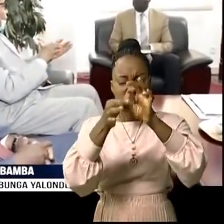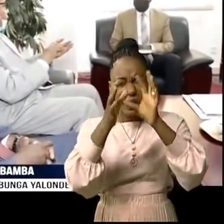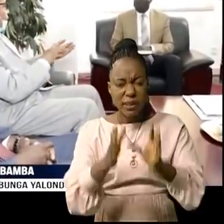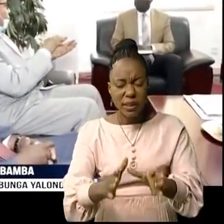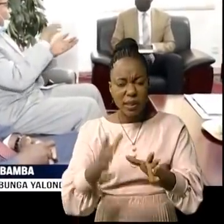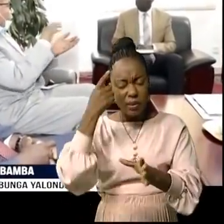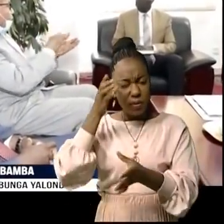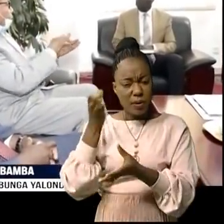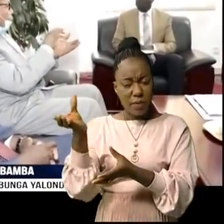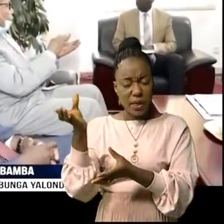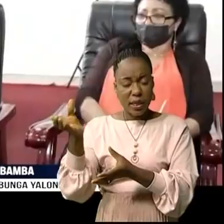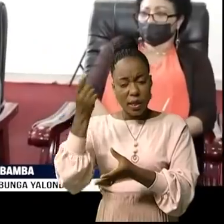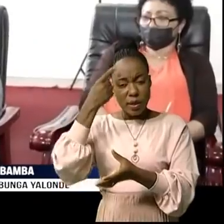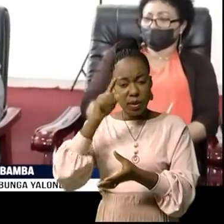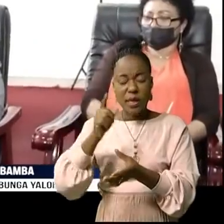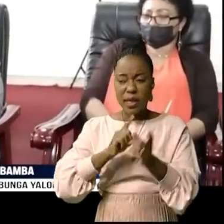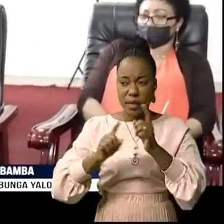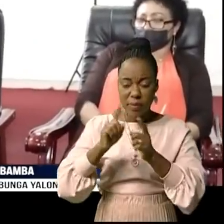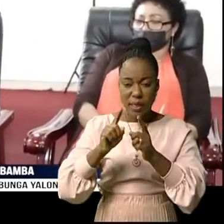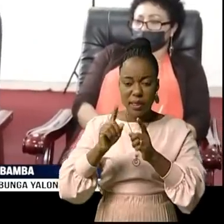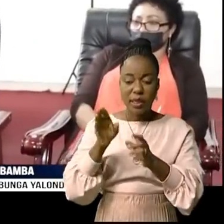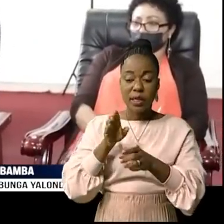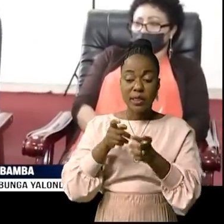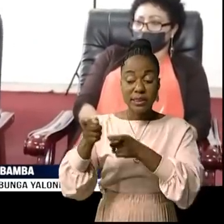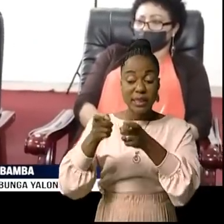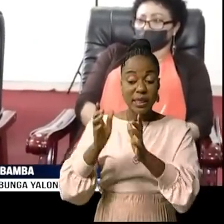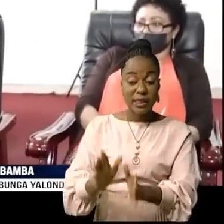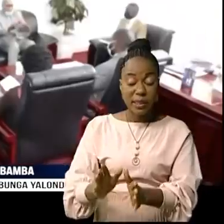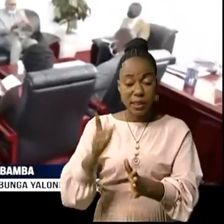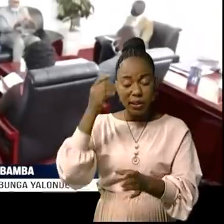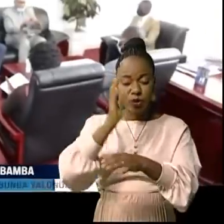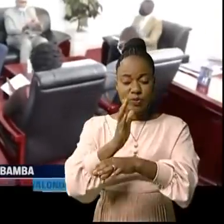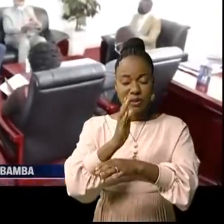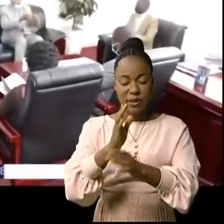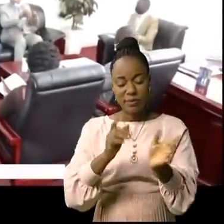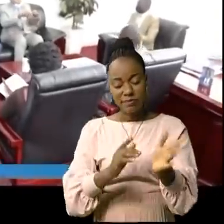bancables, a déclaré Ben Leïka, directeur exécutif du Conseil.